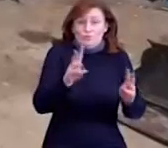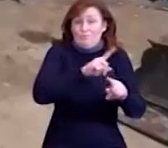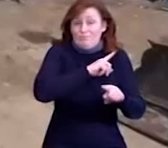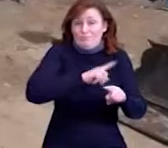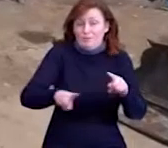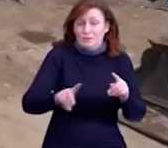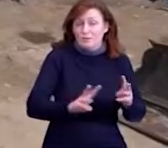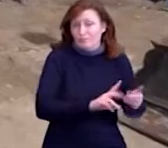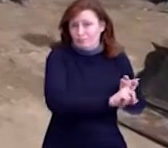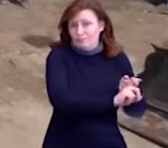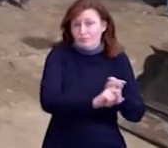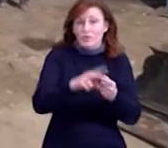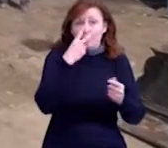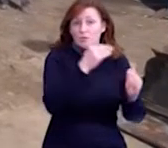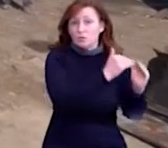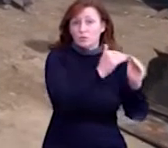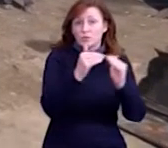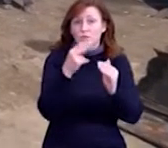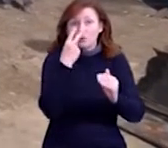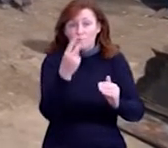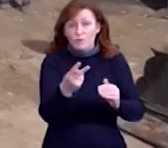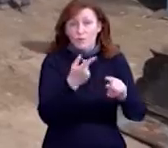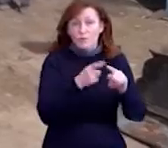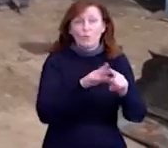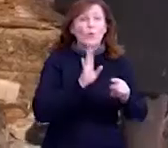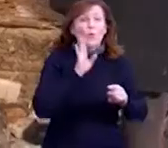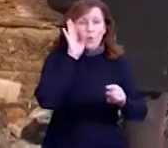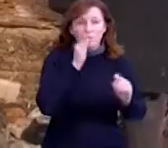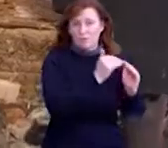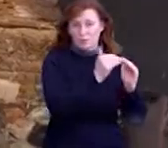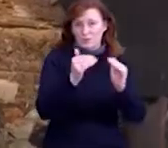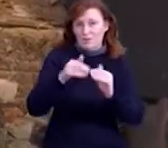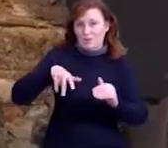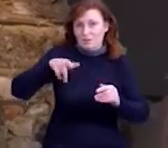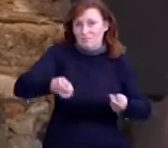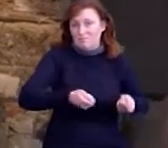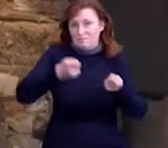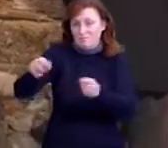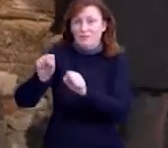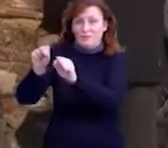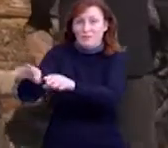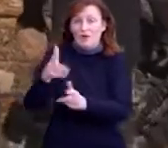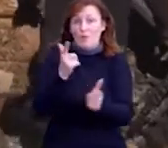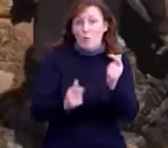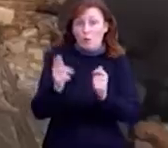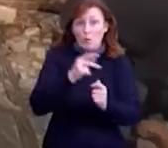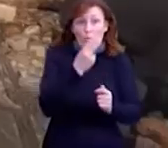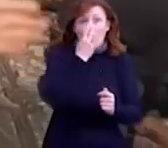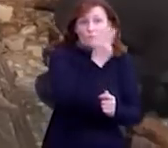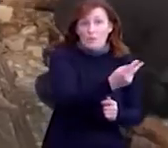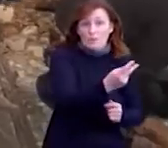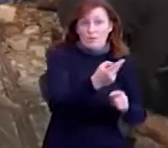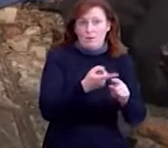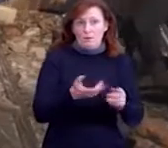Вогонь першими помітили сусіди, що вранці несли здавати молоко. Ми молоко винесли вранці і це побачили. Ми